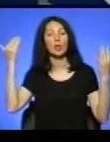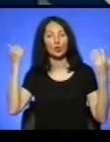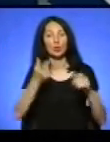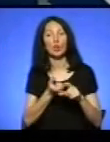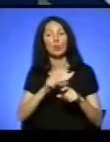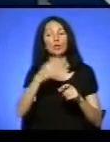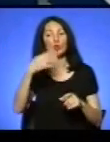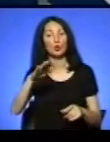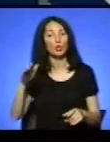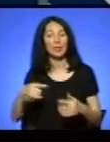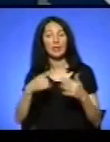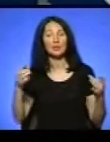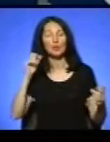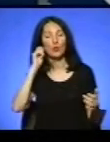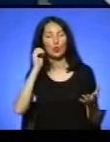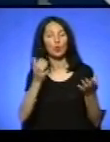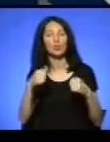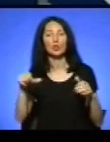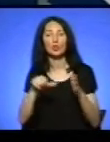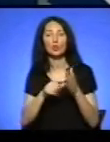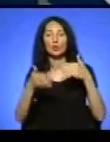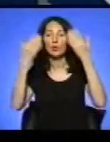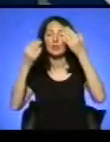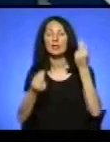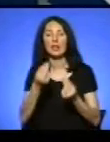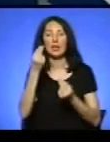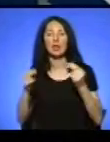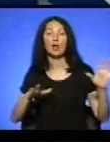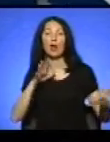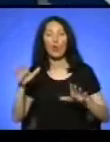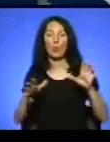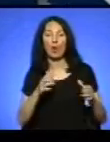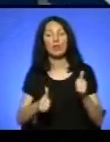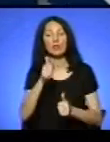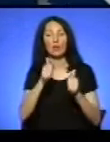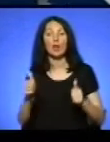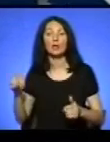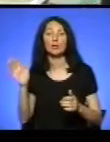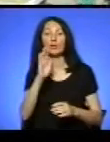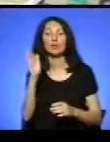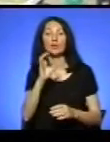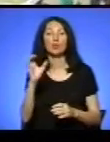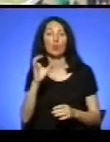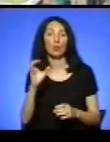взяли участь у веселих іграх, легкоатлетичних вправах та змаганнях на свіжому повітрі. Подробиці у сюжеті.